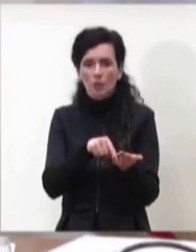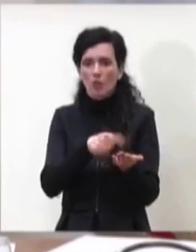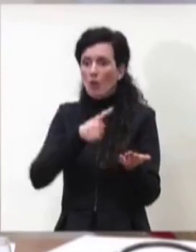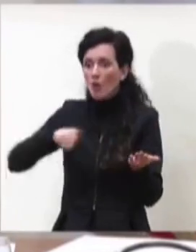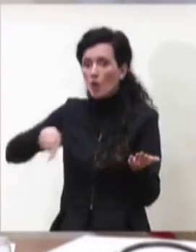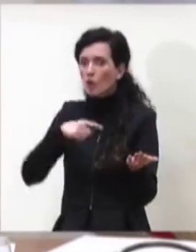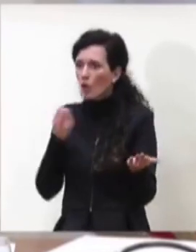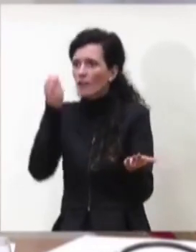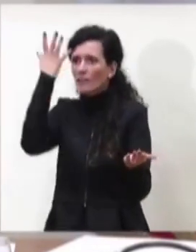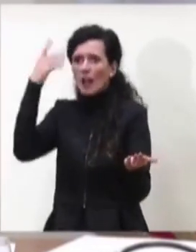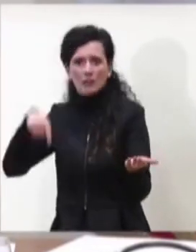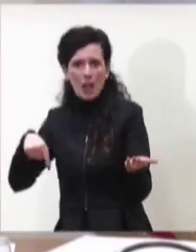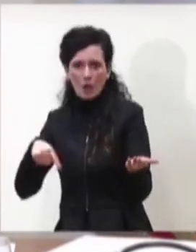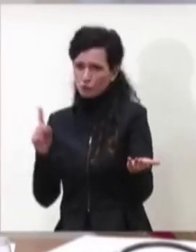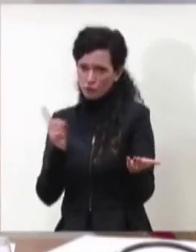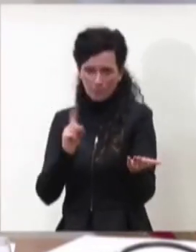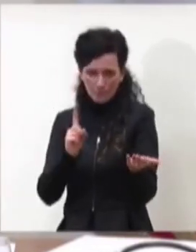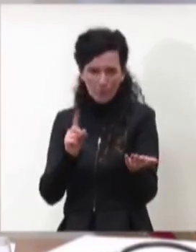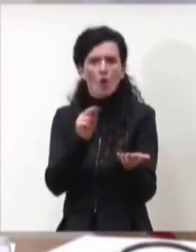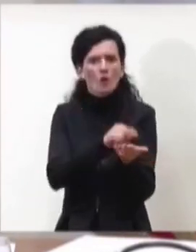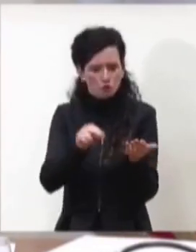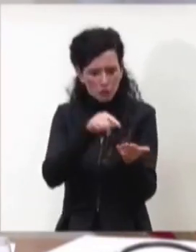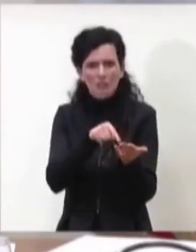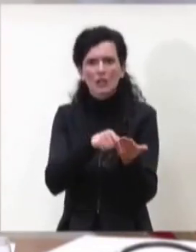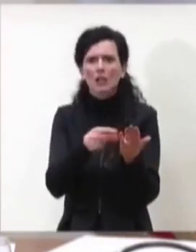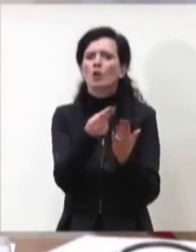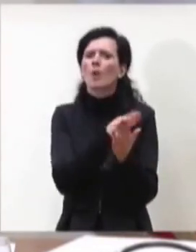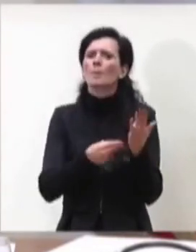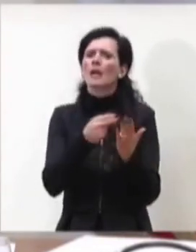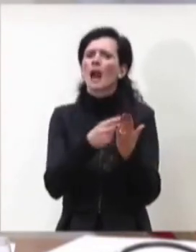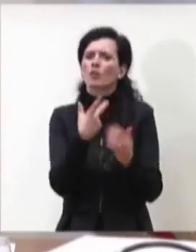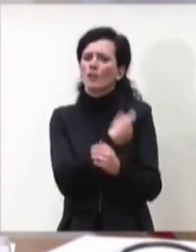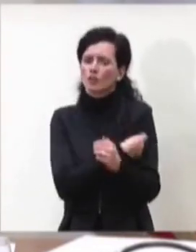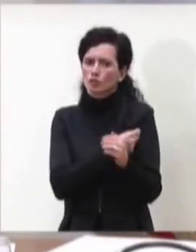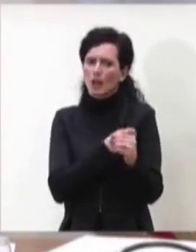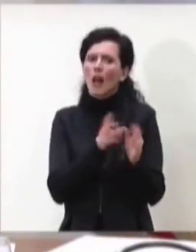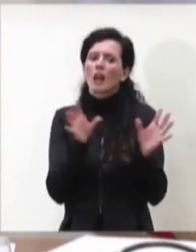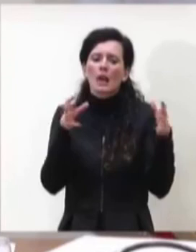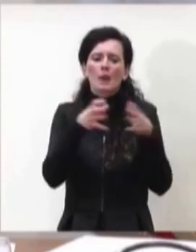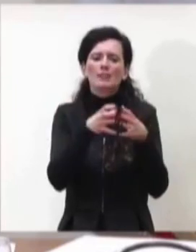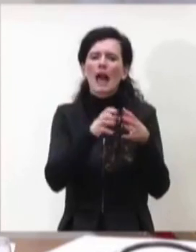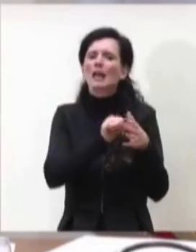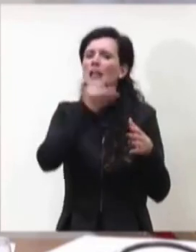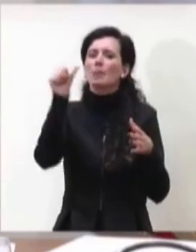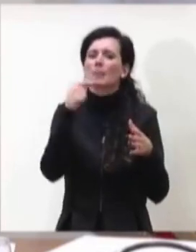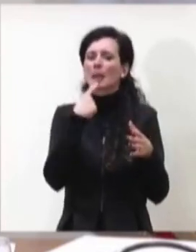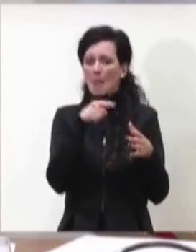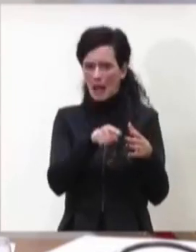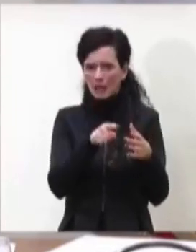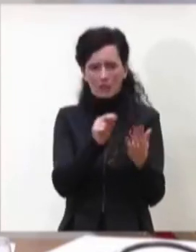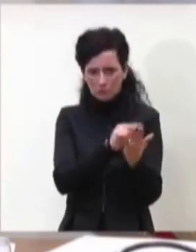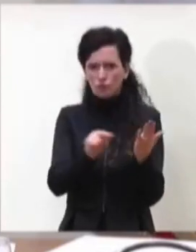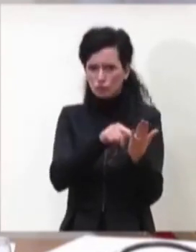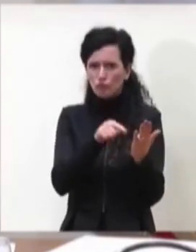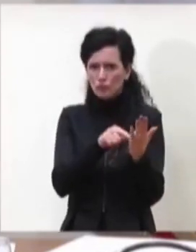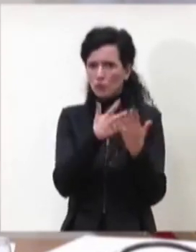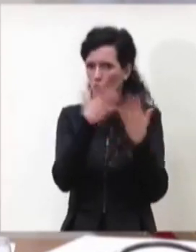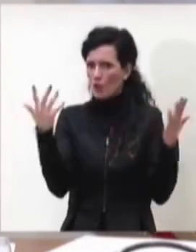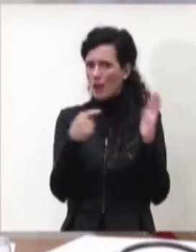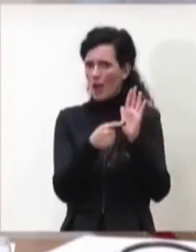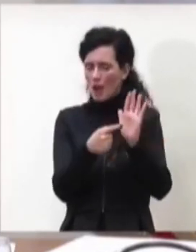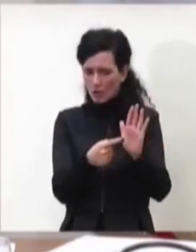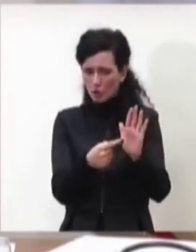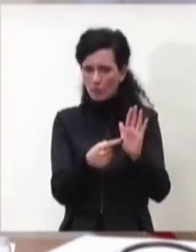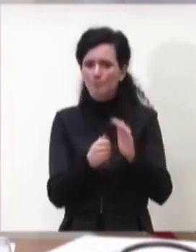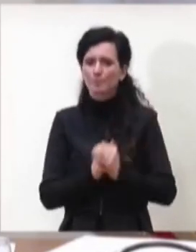niente oggi sulle categorie da vaccinare qual è il timing diciamo naturalmente però siccome